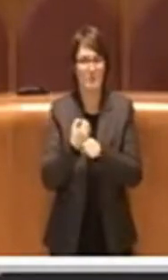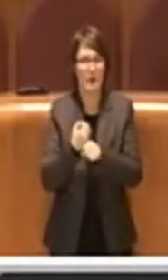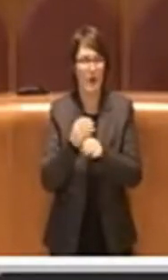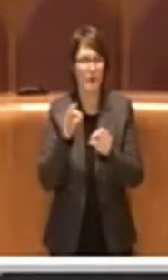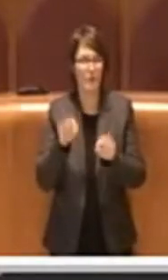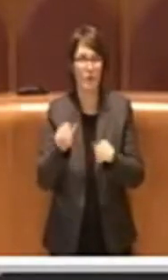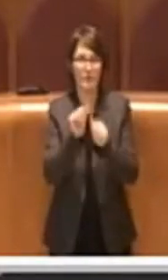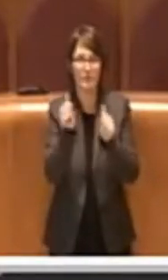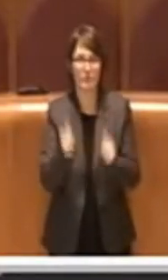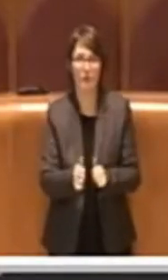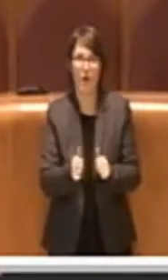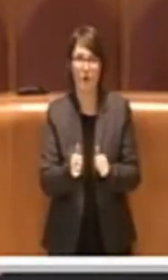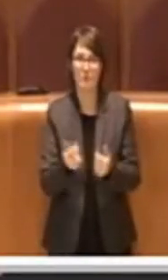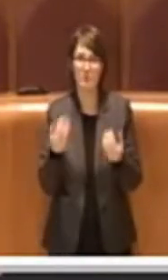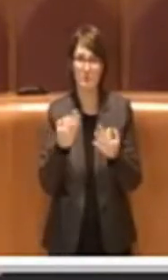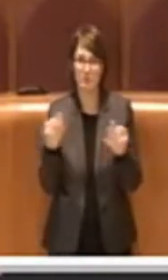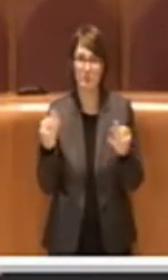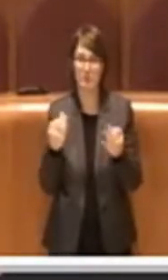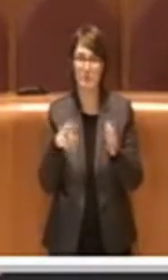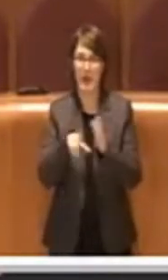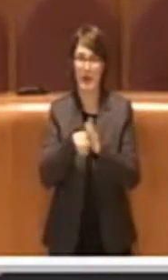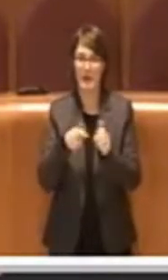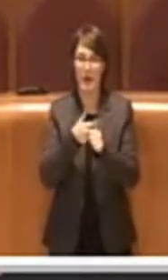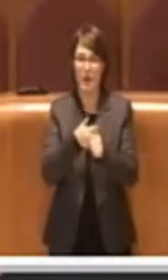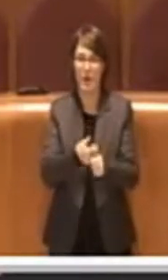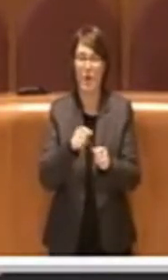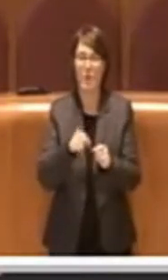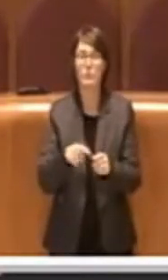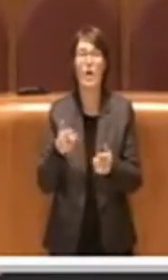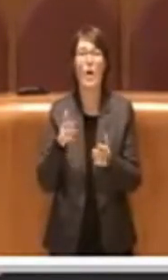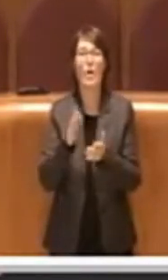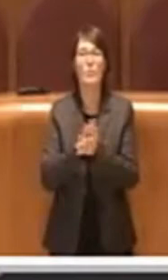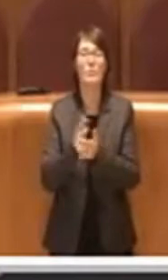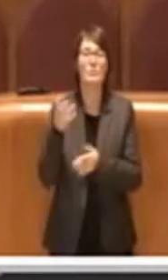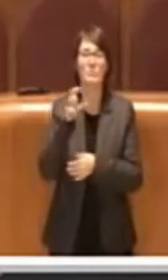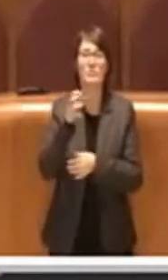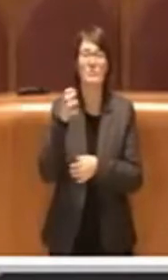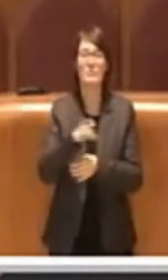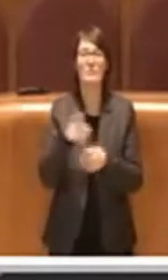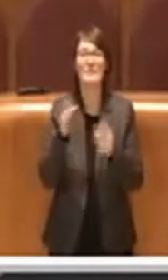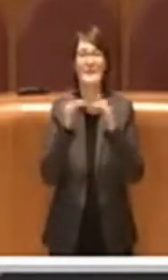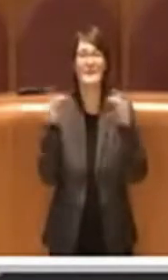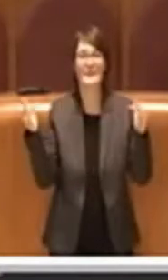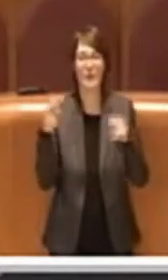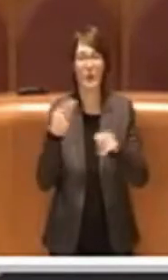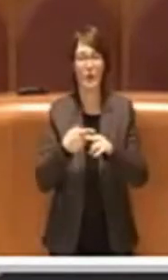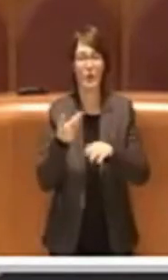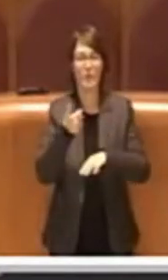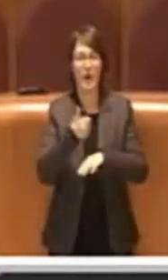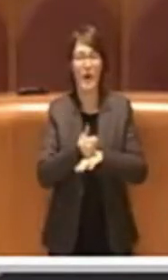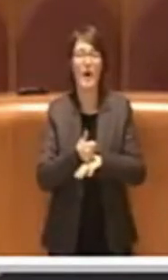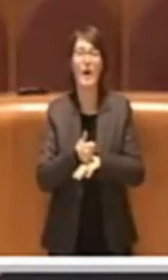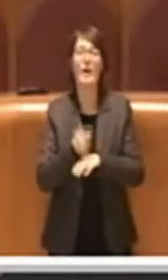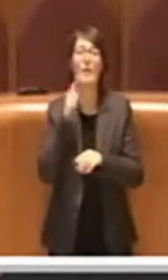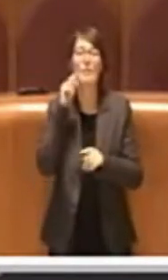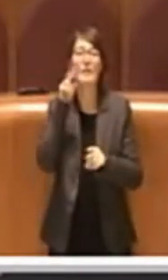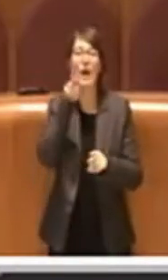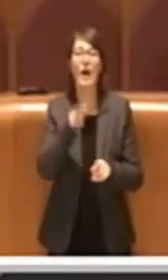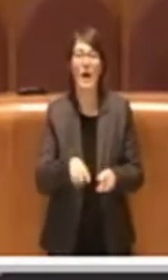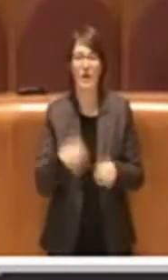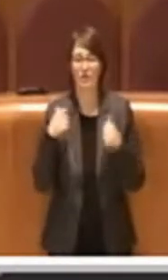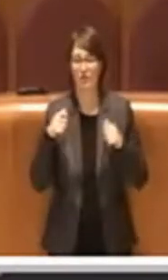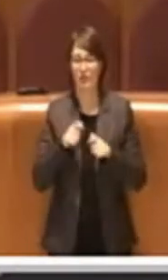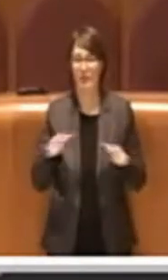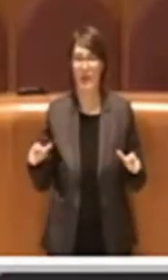pubblicarlo sul sito di Roma Capitale in modo tale che i cittadini possano rivolgersi a queste attività nel